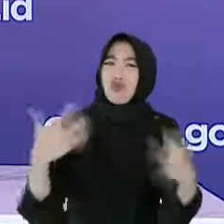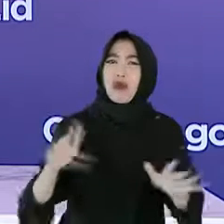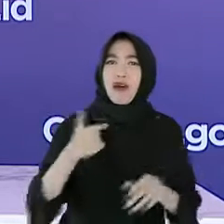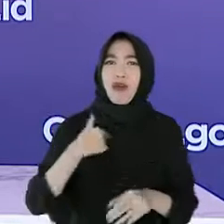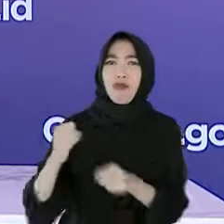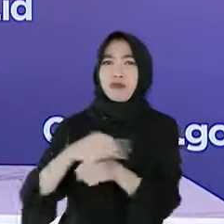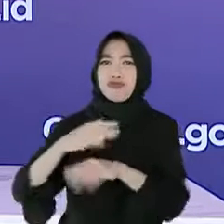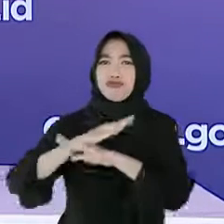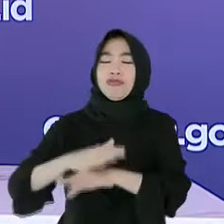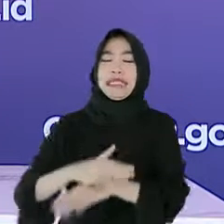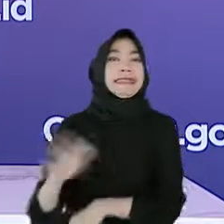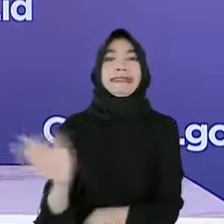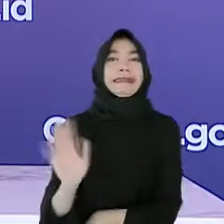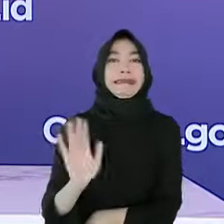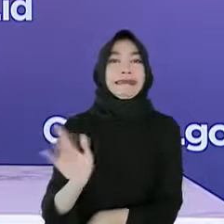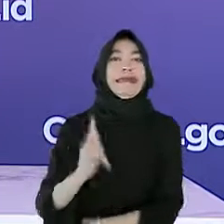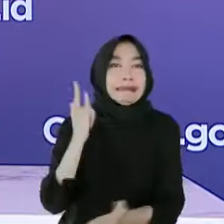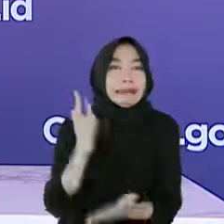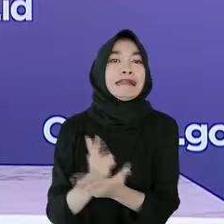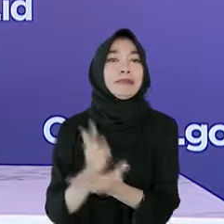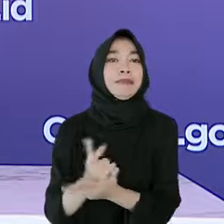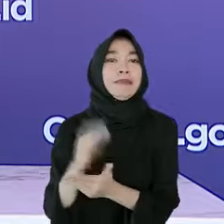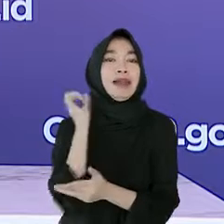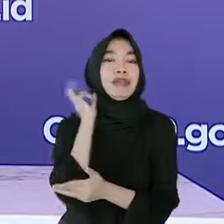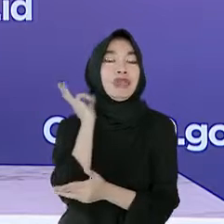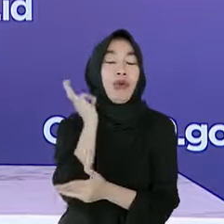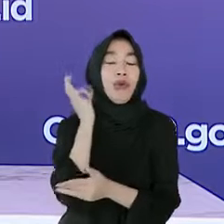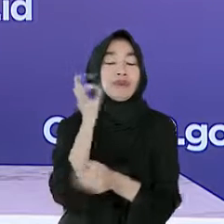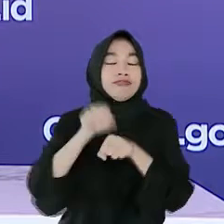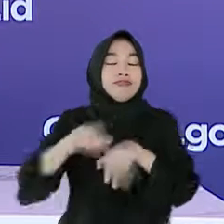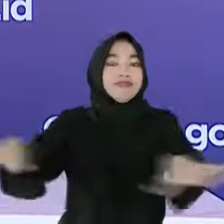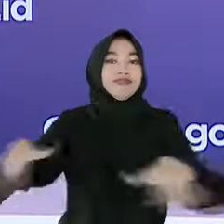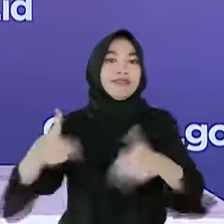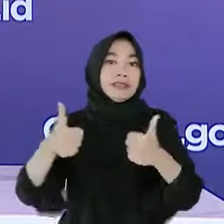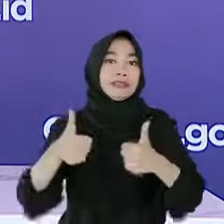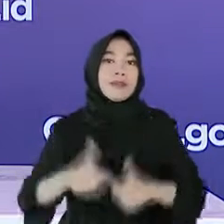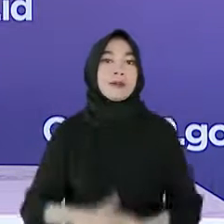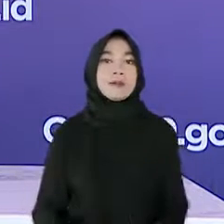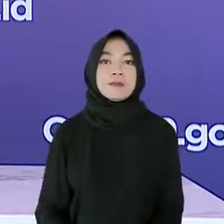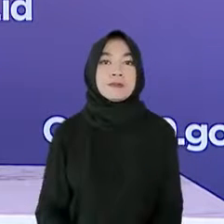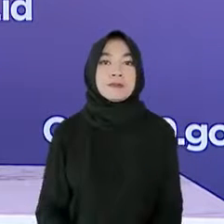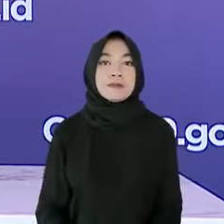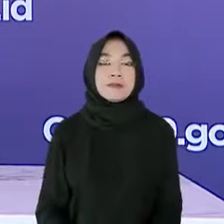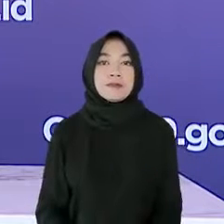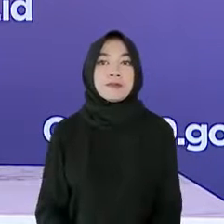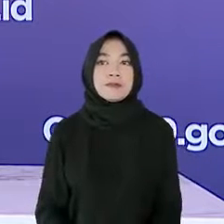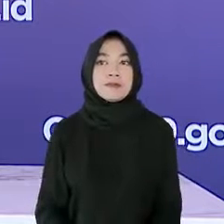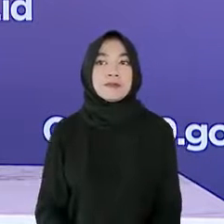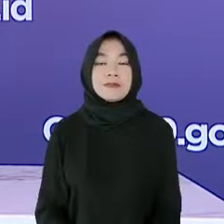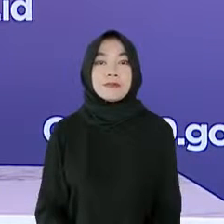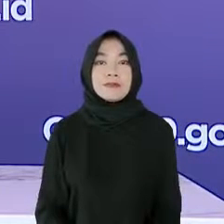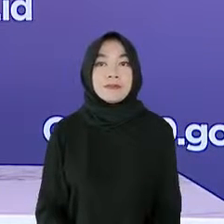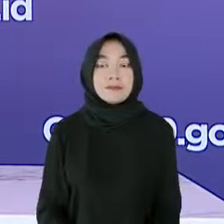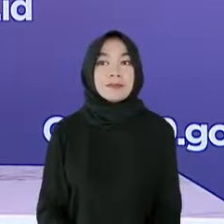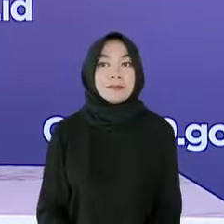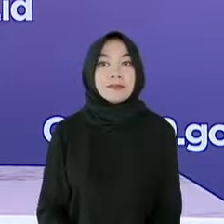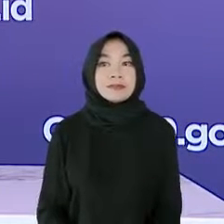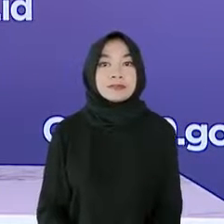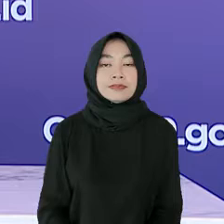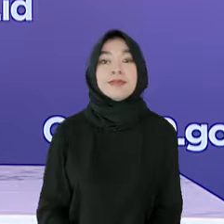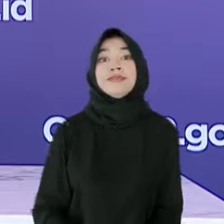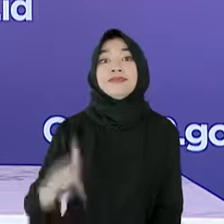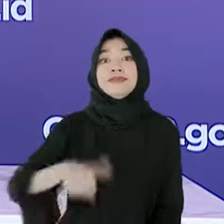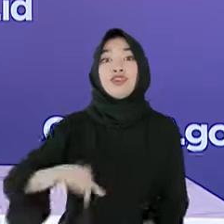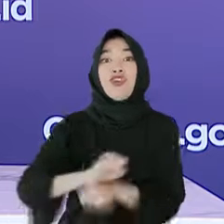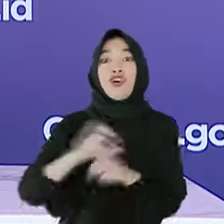untuk mencapai target endemi COVID-19. Penting untuk dipahami bahwa target vaksinasi pada